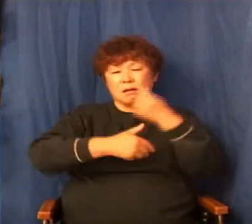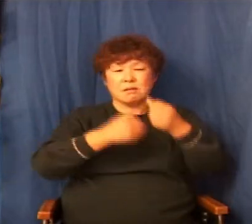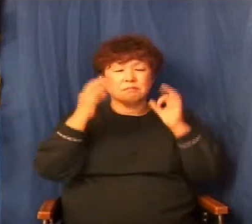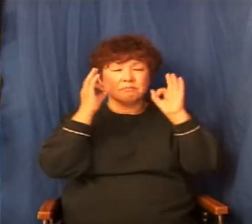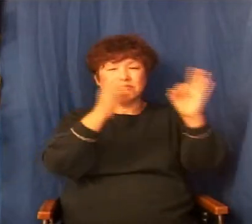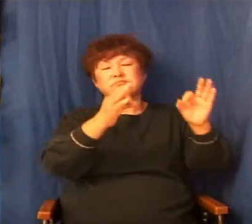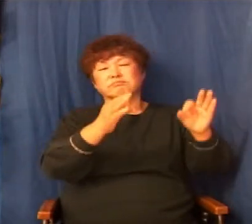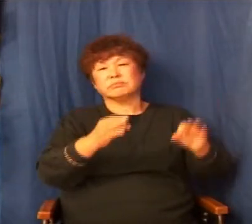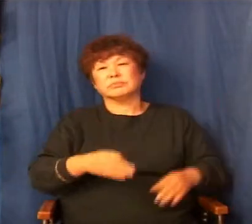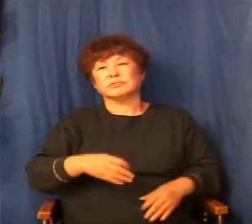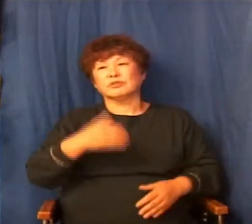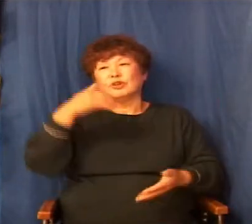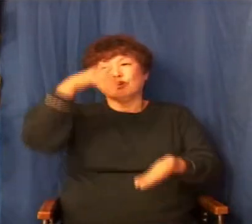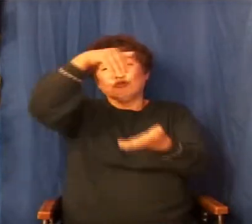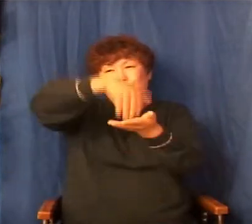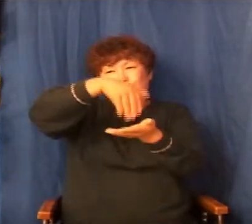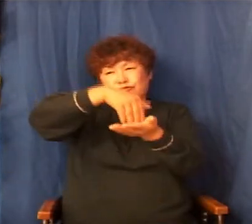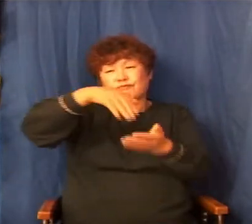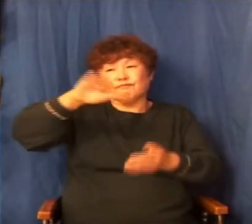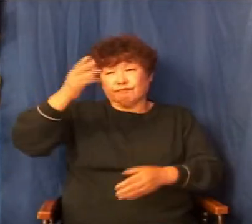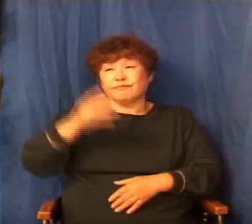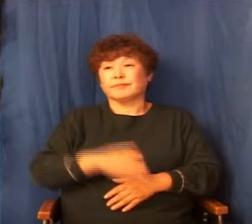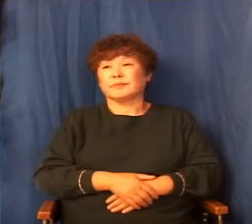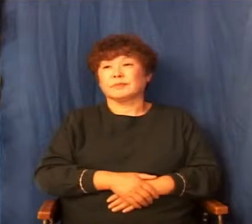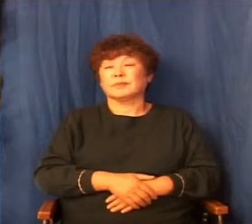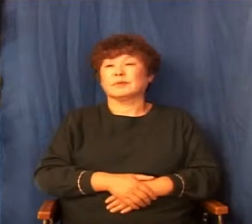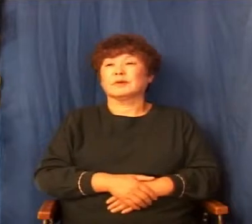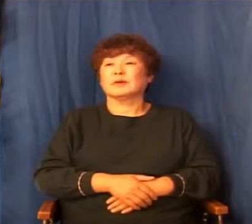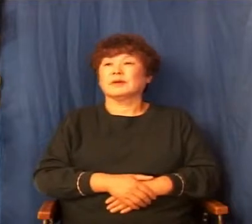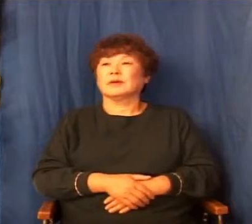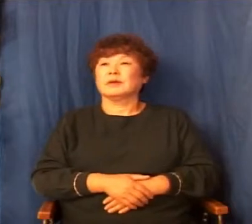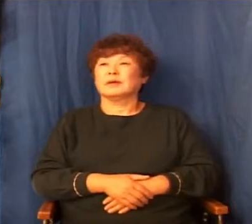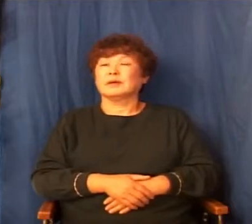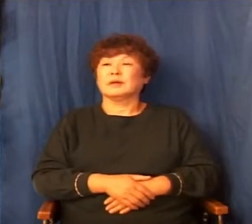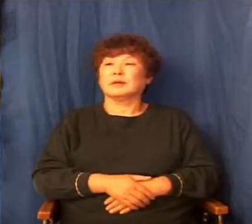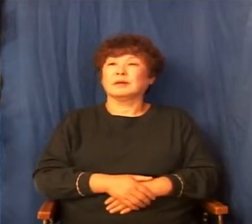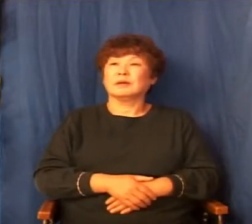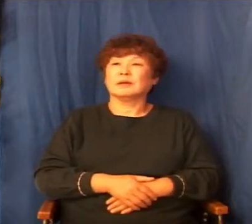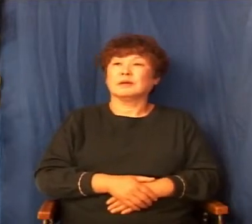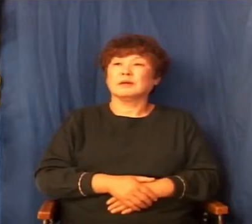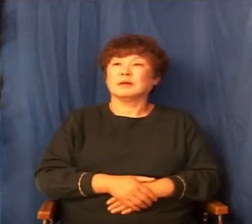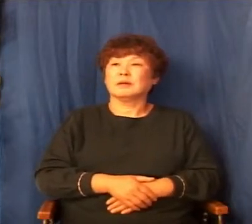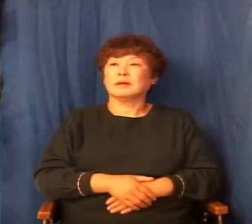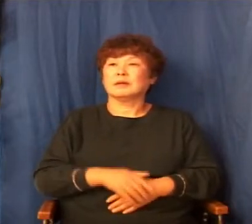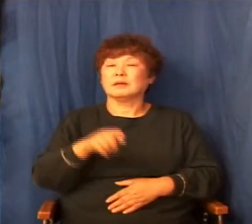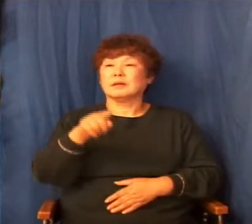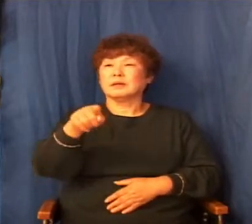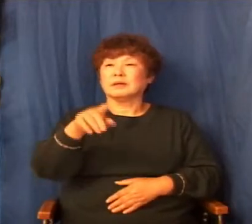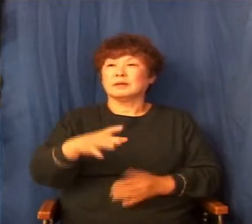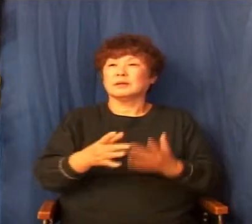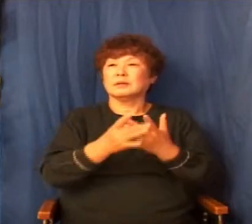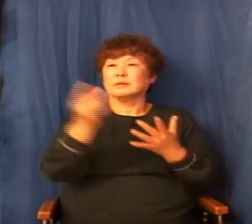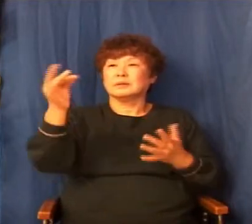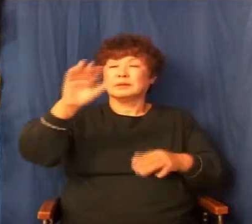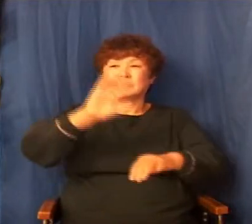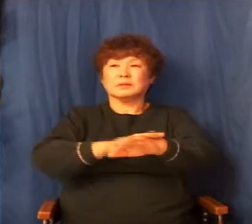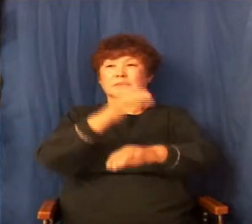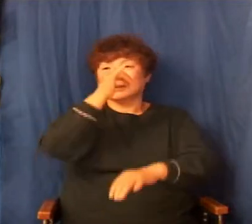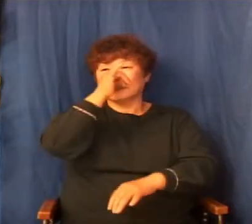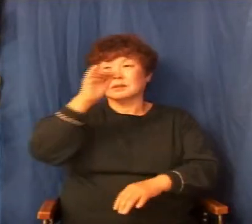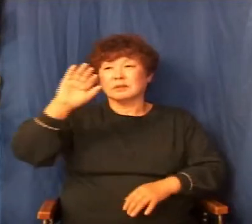하나님께서 그가 타락할 줄 몰랐나요? 이렇게 보기 전에 자유의지에 대한 그의 선택에 잘못된 것이죠.